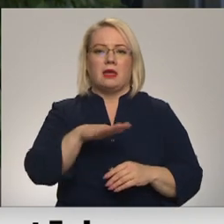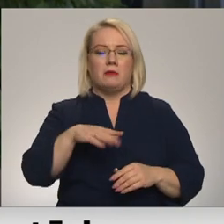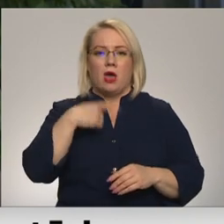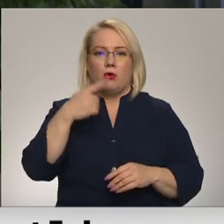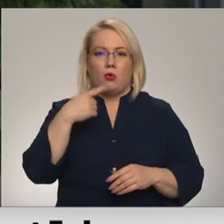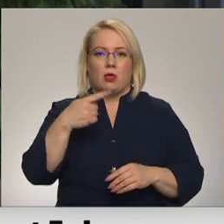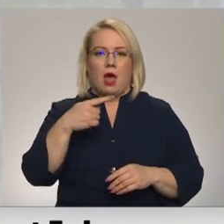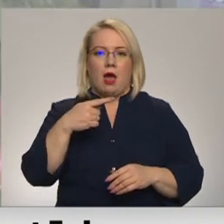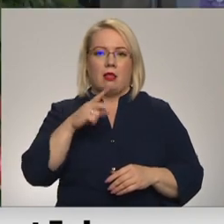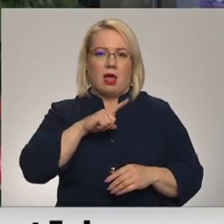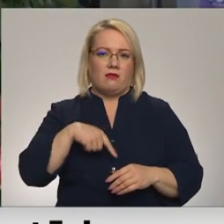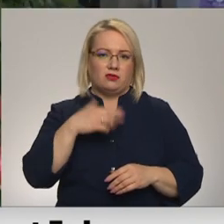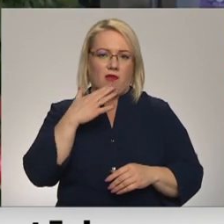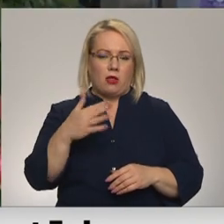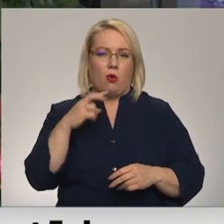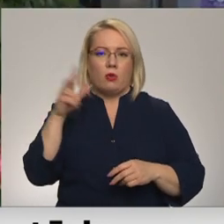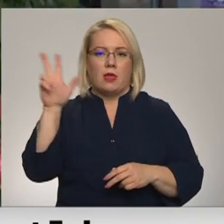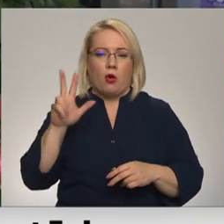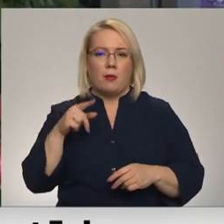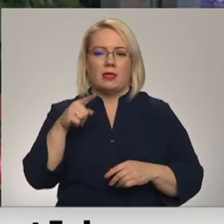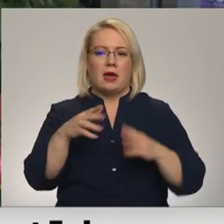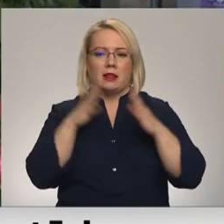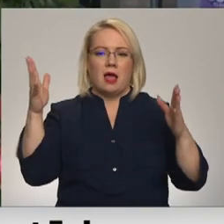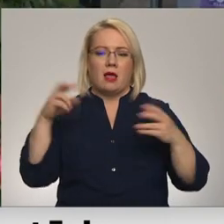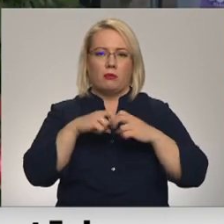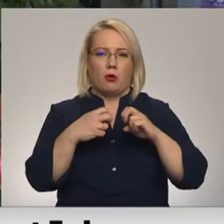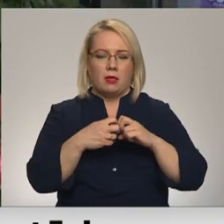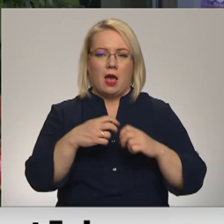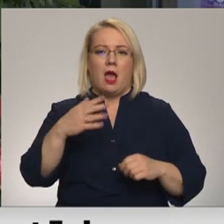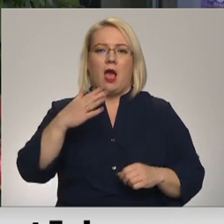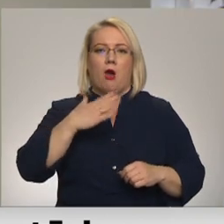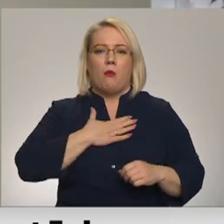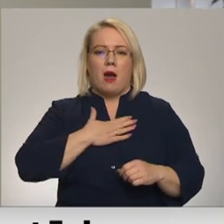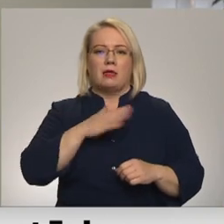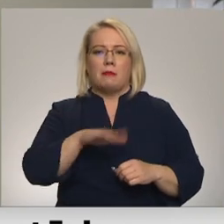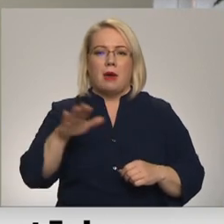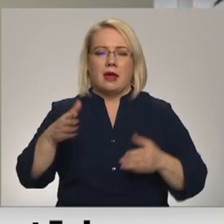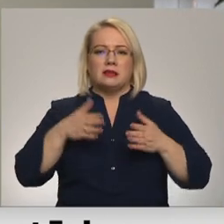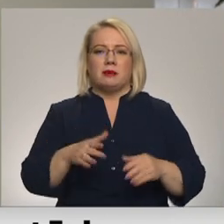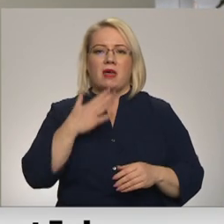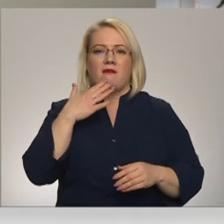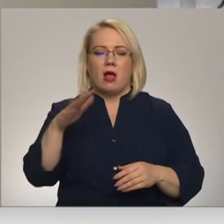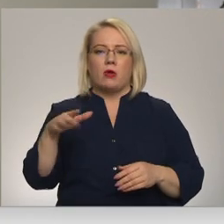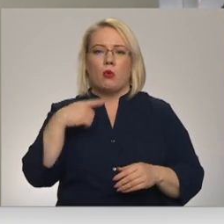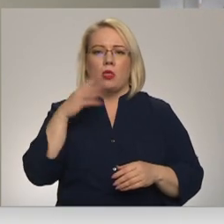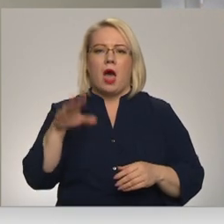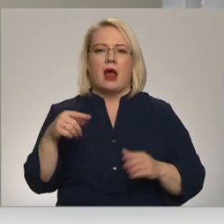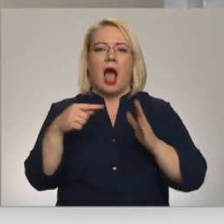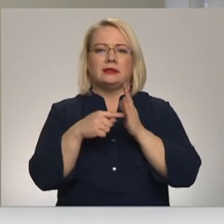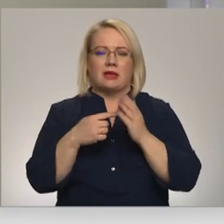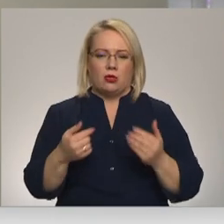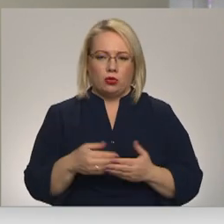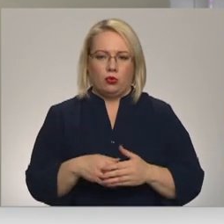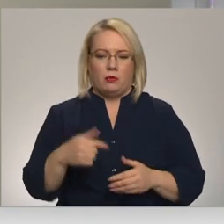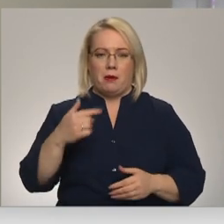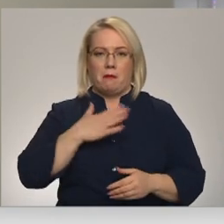Daugavpilīt ar lielu problēmu. Mani bērni savā dzimtā valodā jau runā ar akcentu. Man ir konkrēts draugs, kurš saka, ka es ietu piemēram